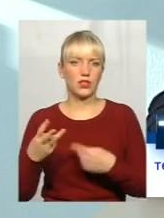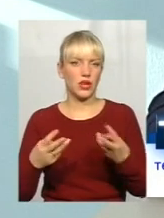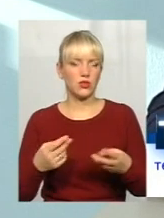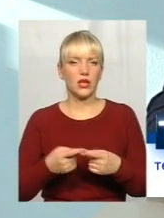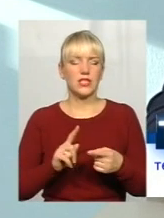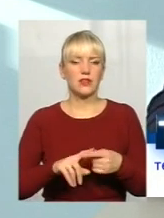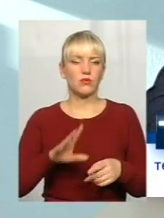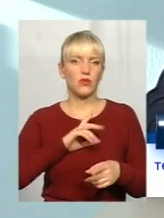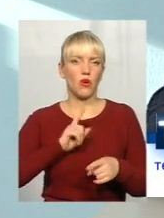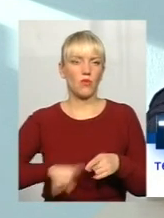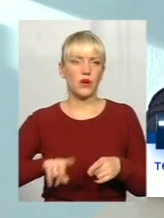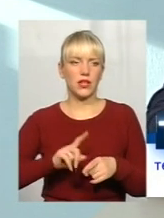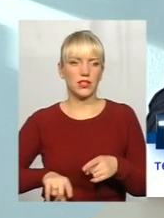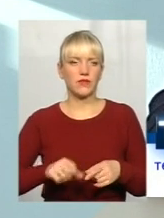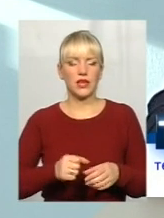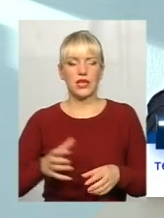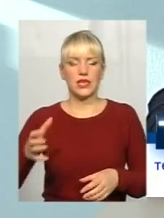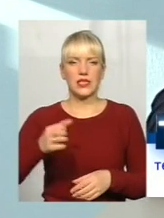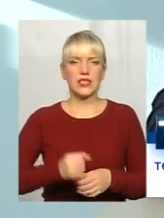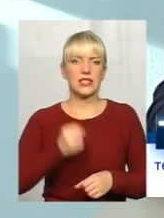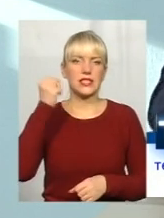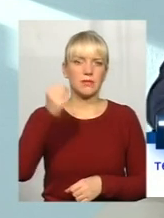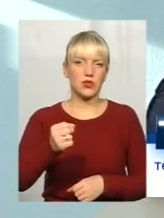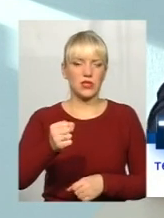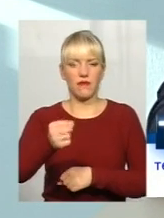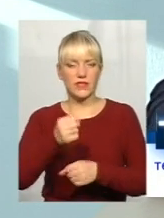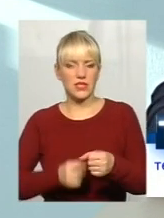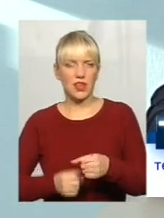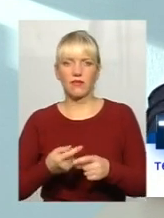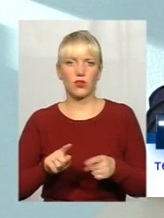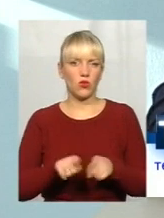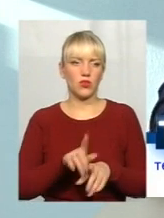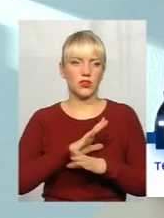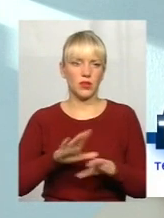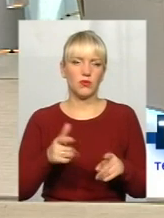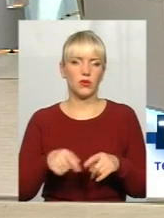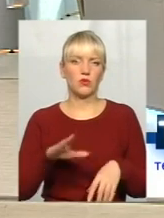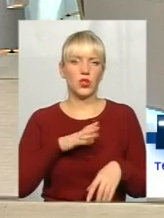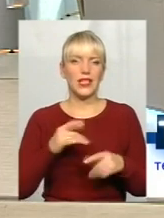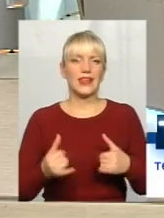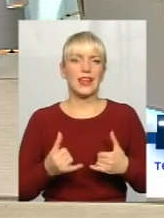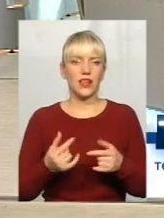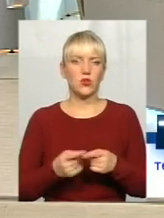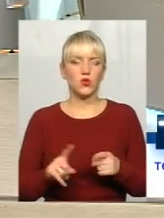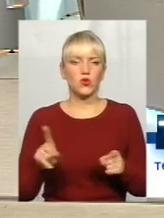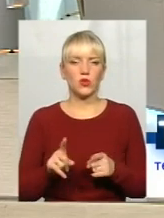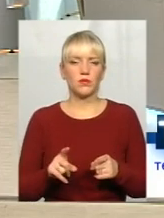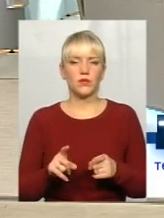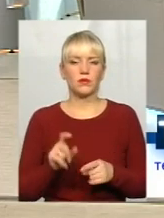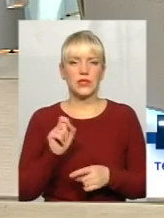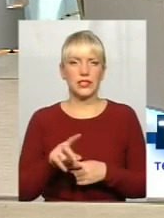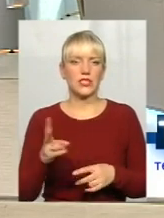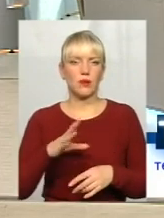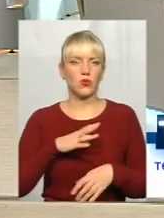Просто оперативності зняв, поставив не було. Навпаки, був тормоз. Комісія, тормоз. Бо для того, щоби призначити, треба було річні